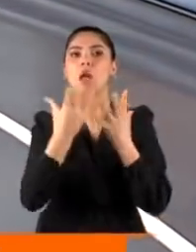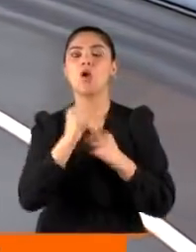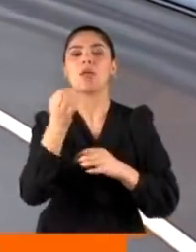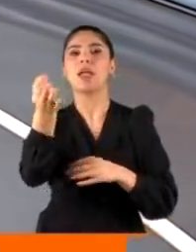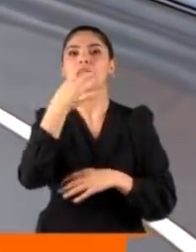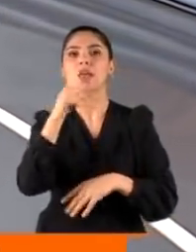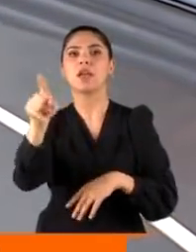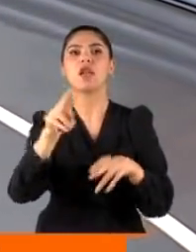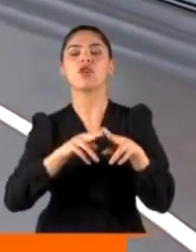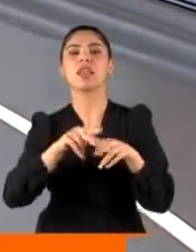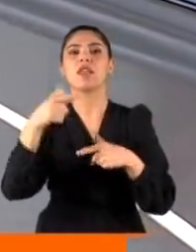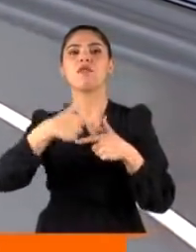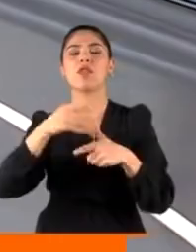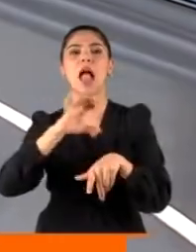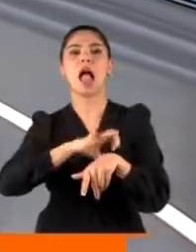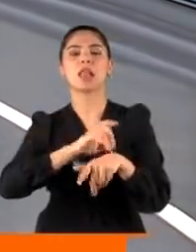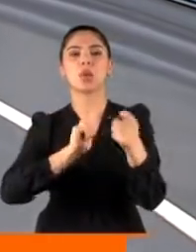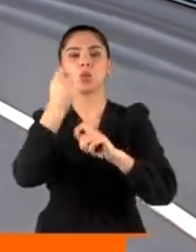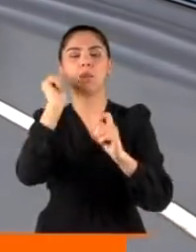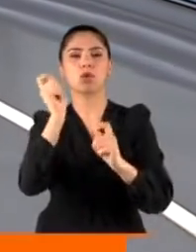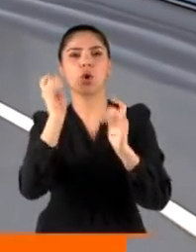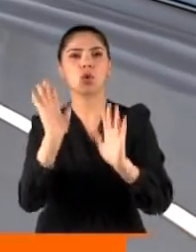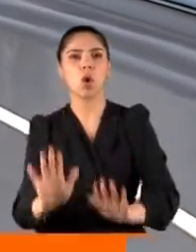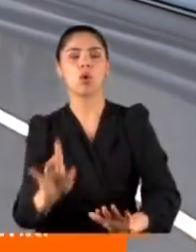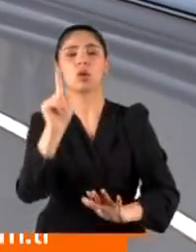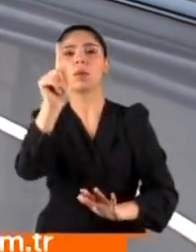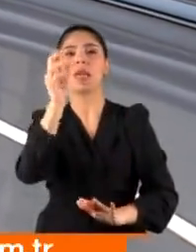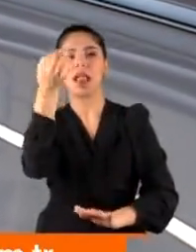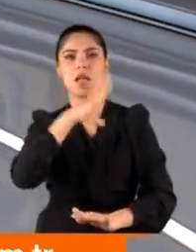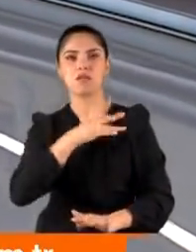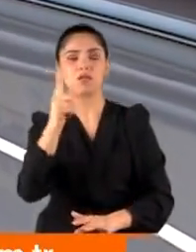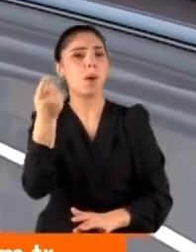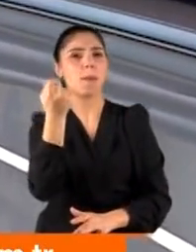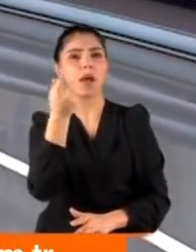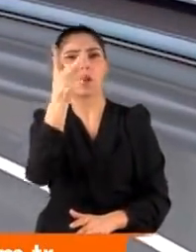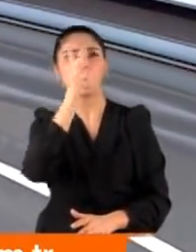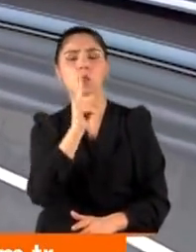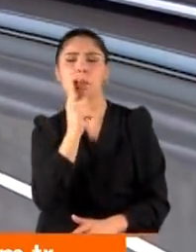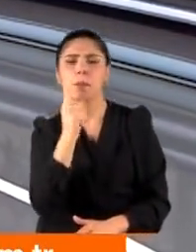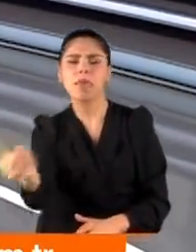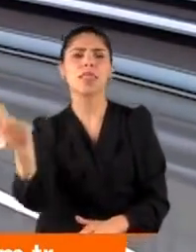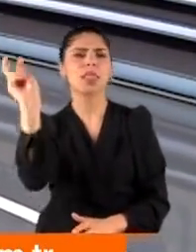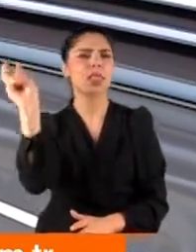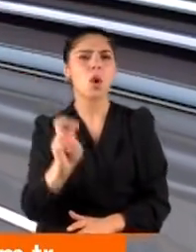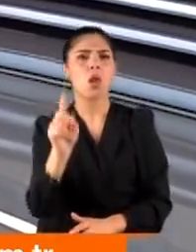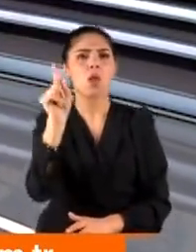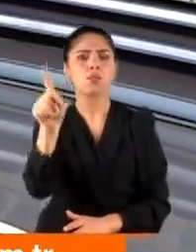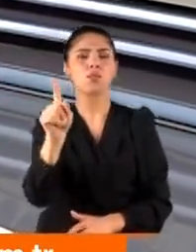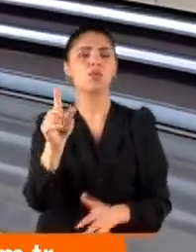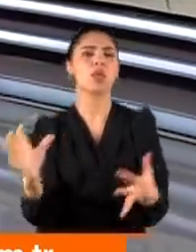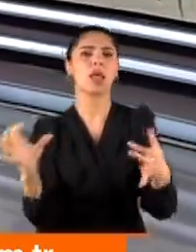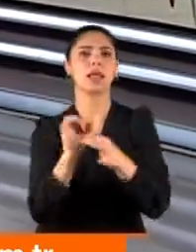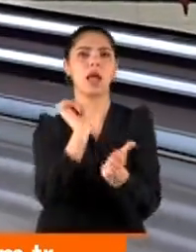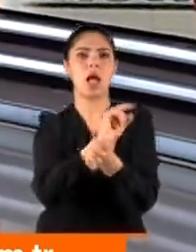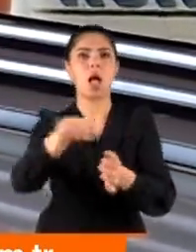kistik fibrozis hastalarının kullanmak zorunda olduğu bir ilaçla da var. Maneti tam 300 bin dolar. Bununla ilgili